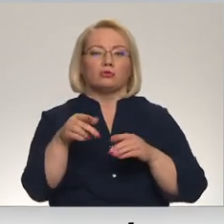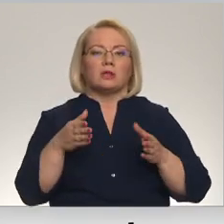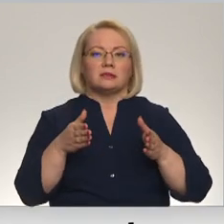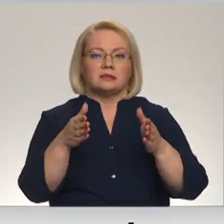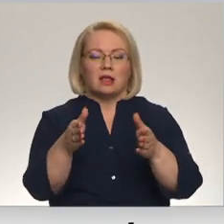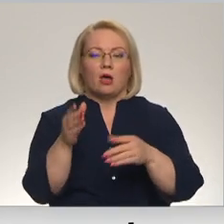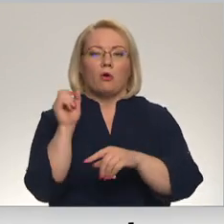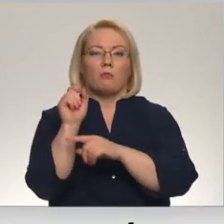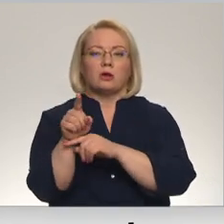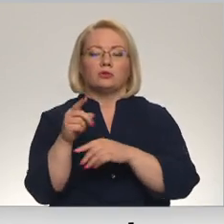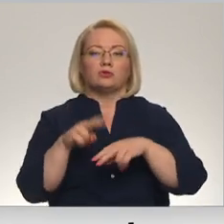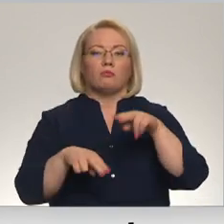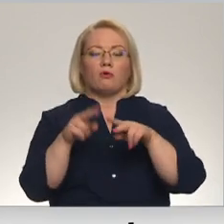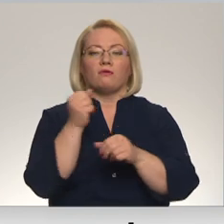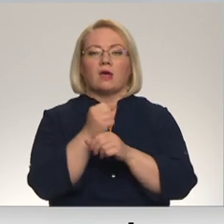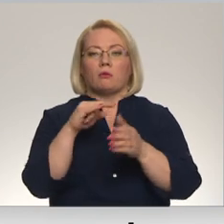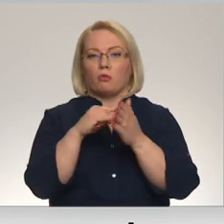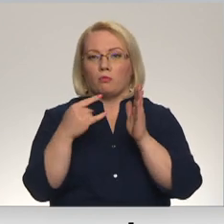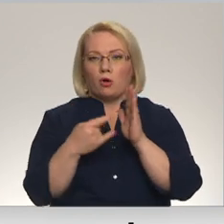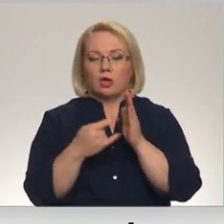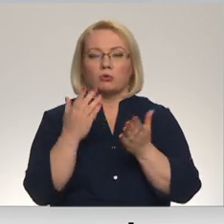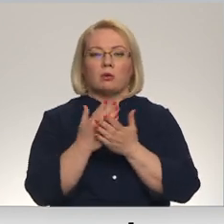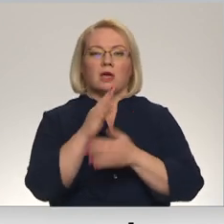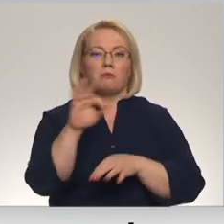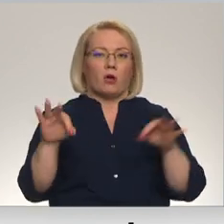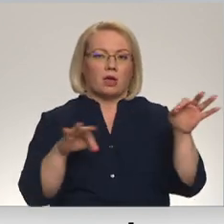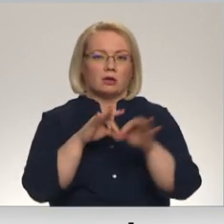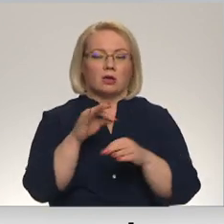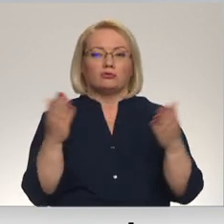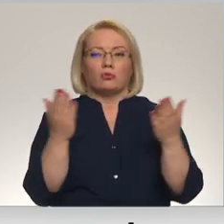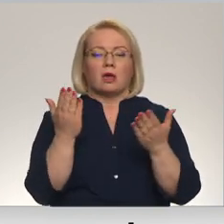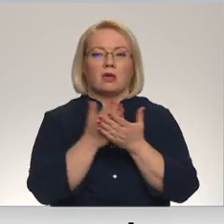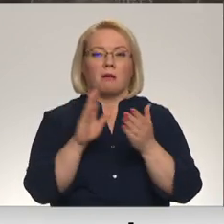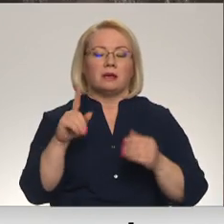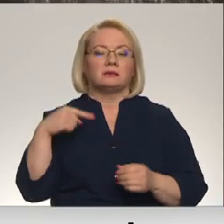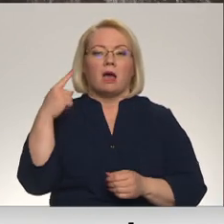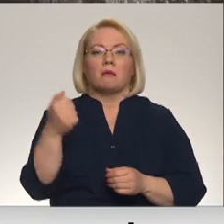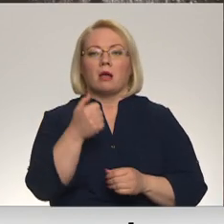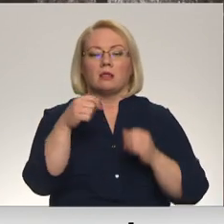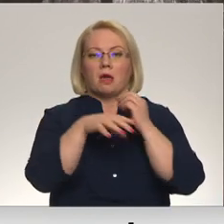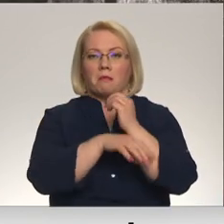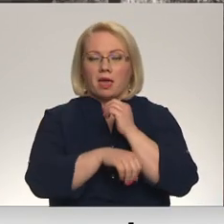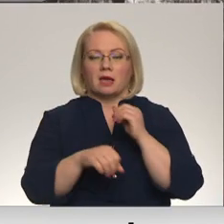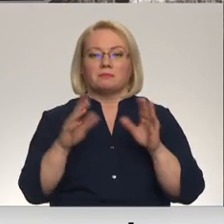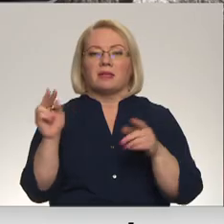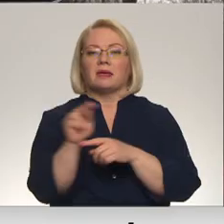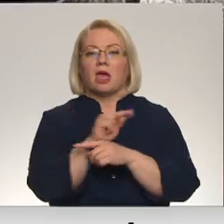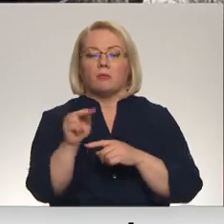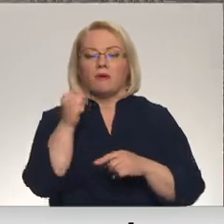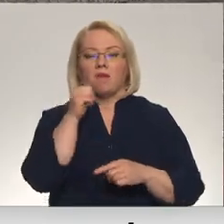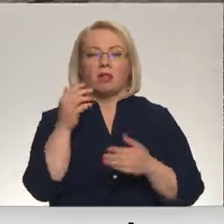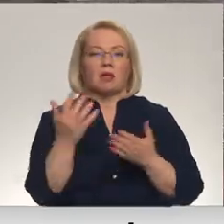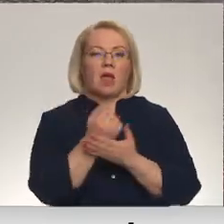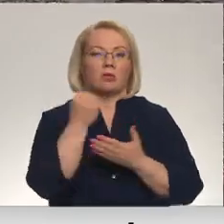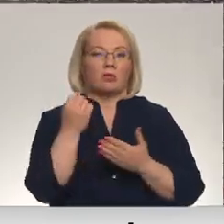pasūtīts būdarbu projekts, notiek projektēšana, kurai būtu jābeidzas nākamā gada beigās. Taču remontam vēl jāatrod finansējums.